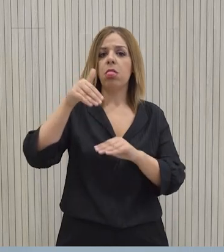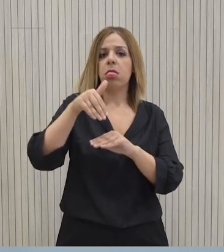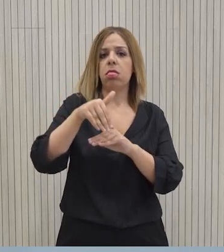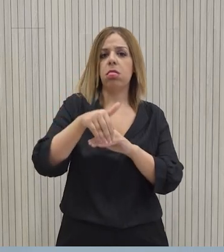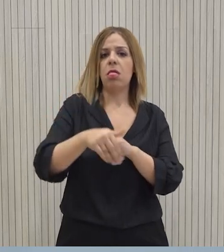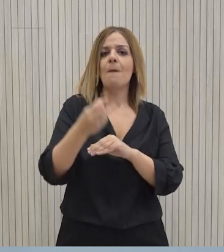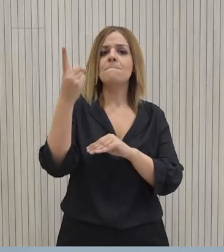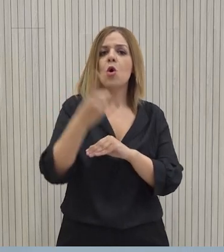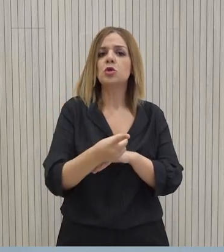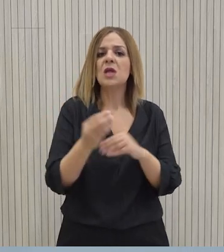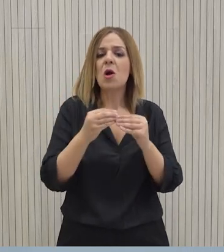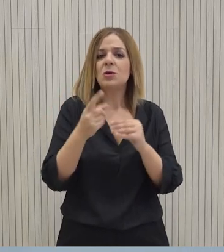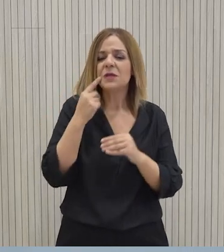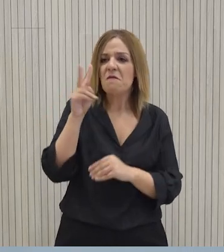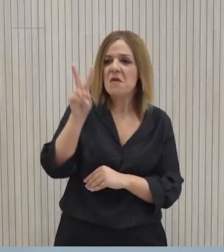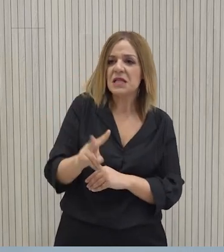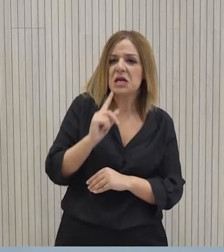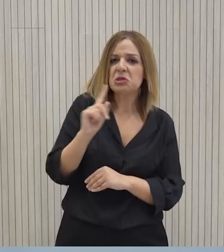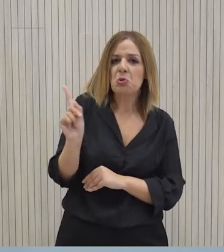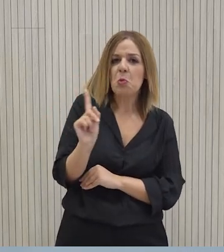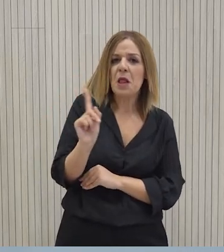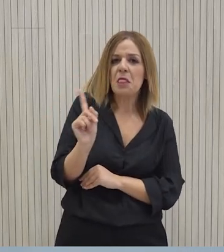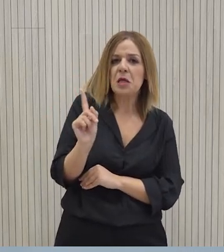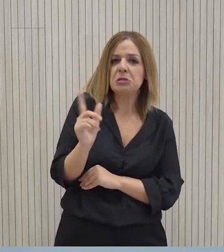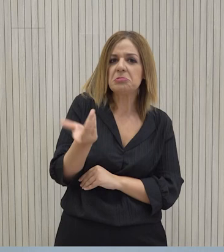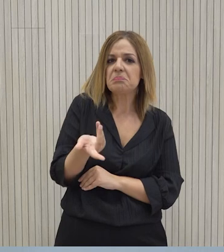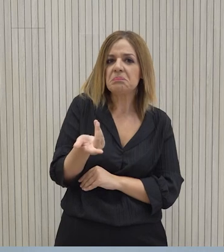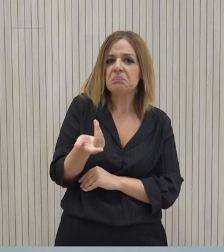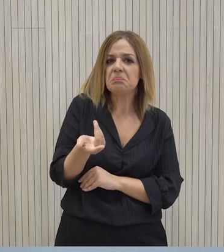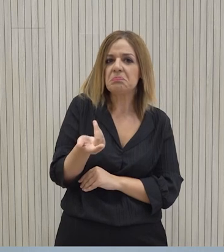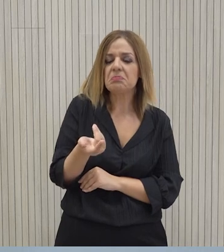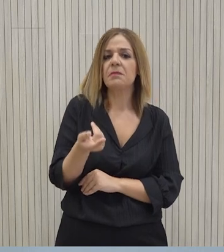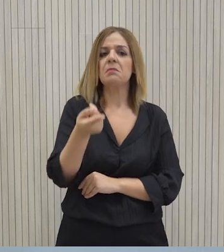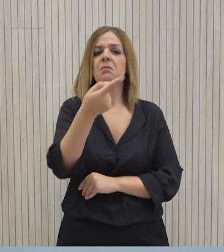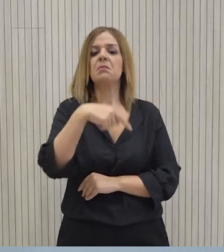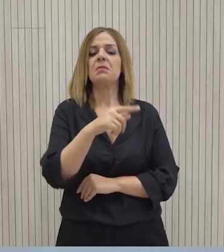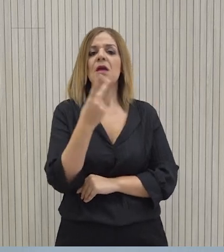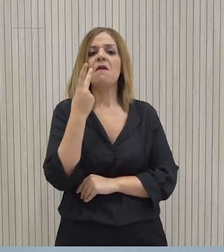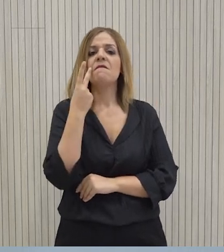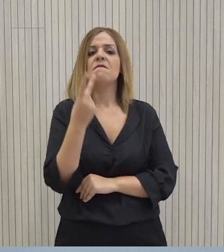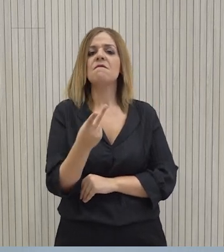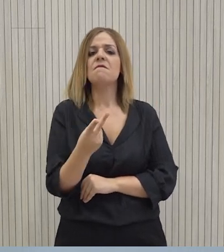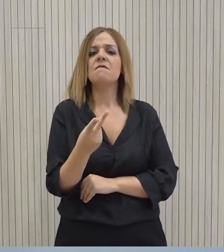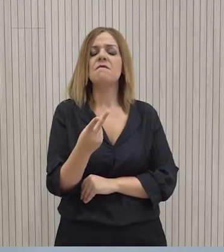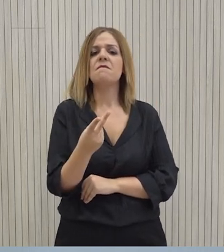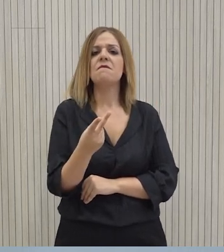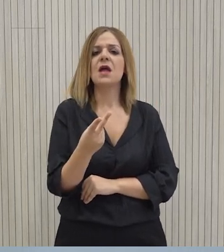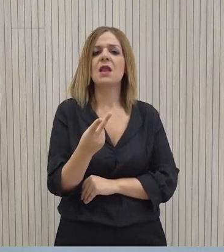ποσοστά του προέδρου της Δημοκρατίας. Επίσης, δείχνει ότι